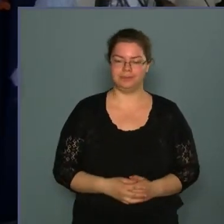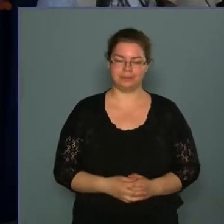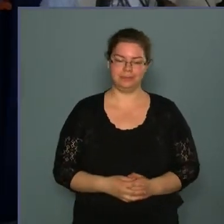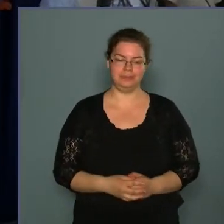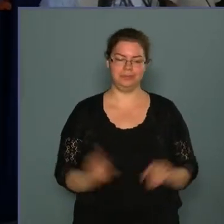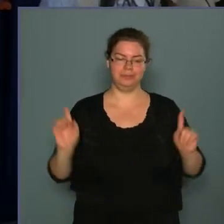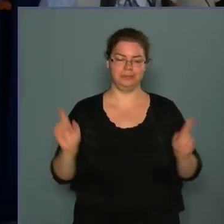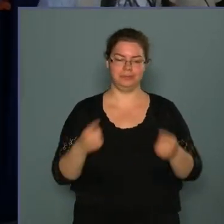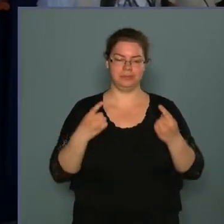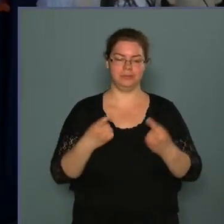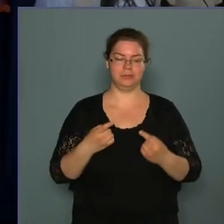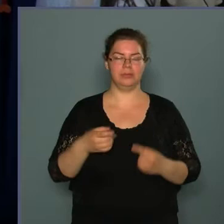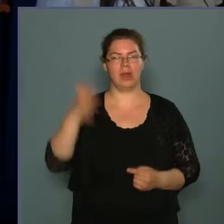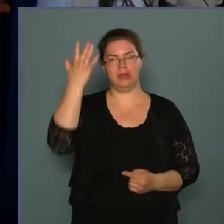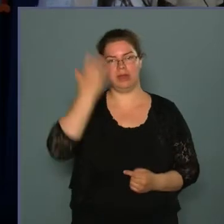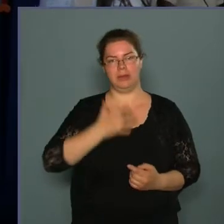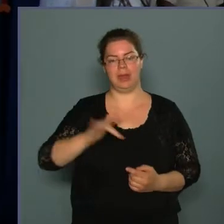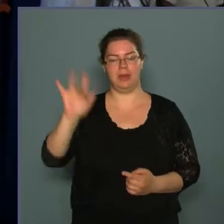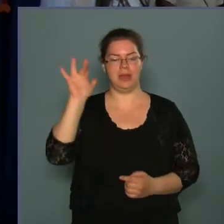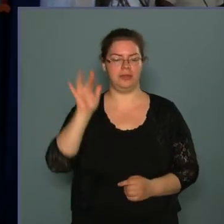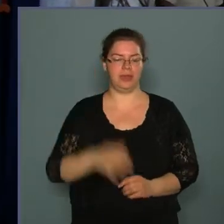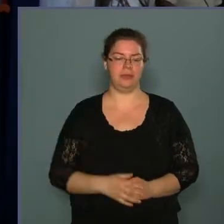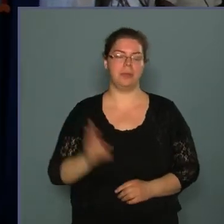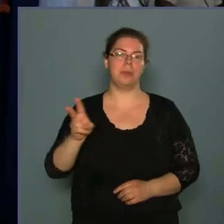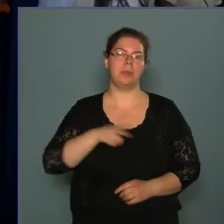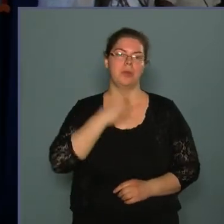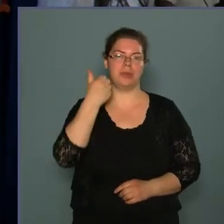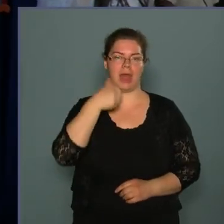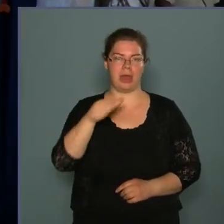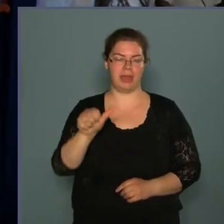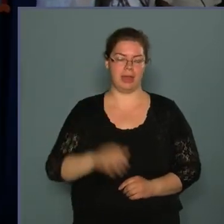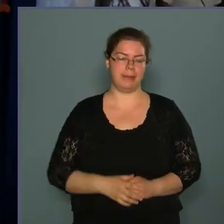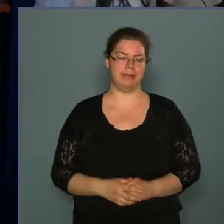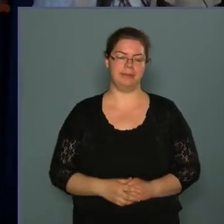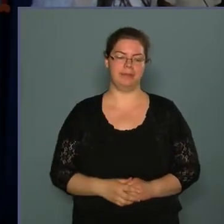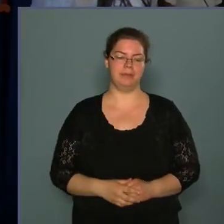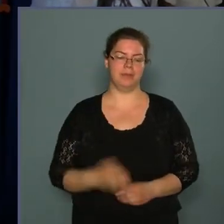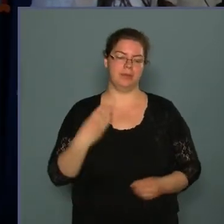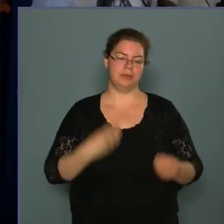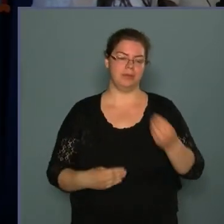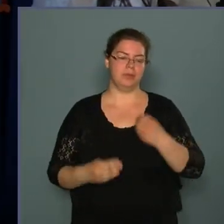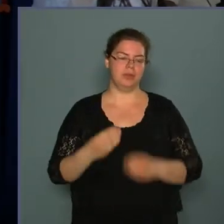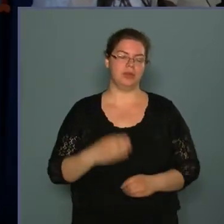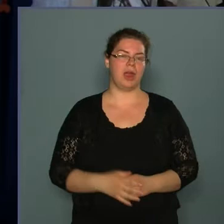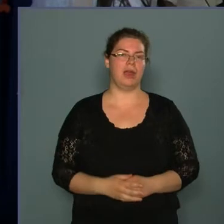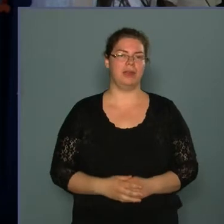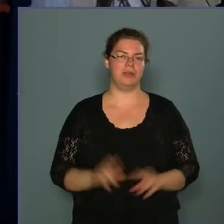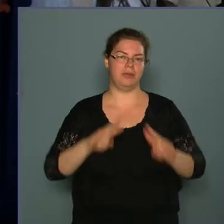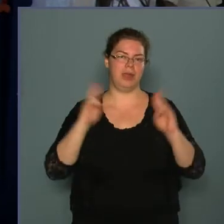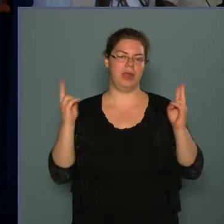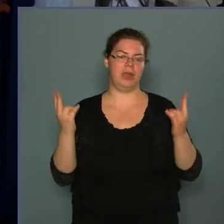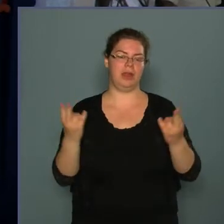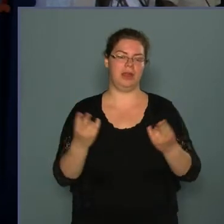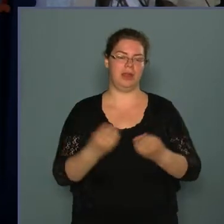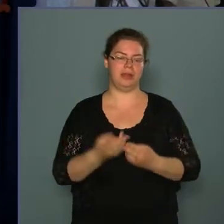Emelt fel fejedet, büszke nép, viselted a világ